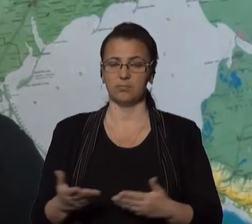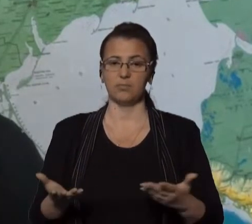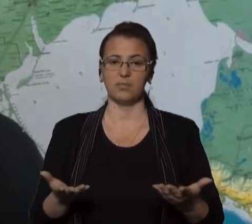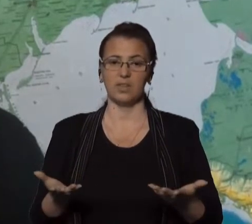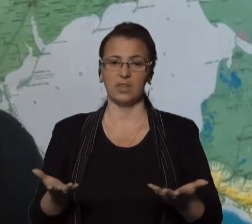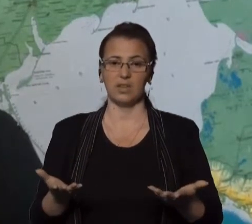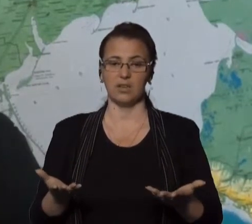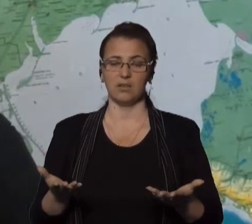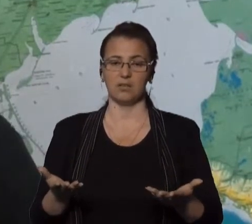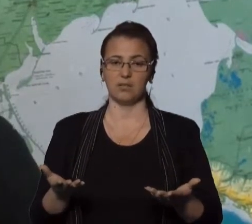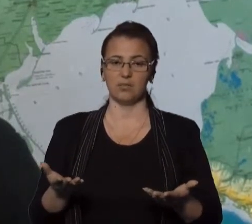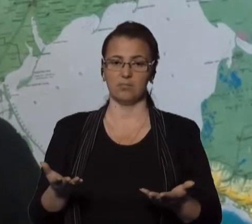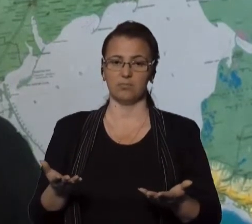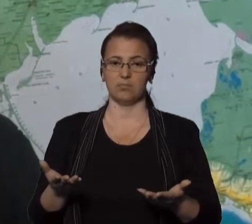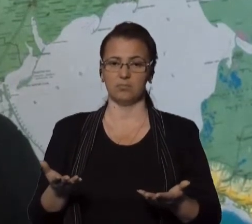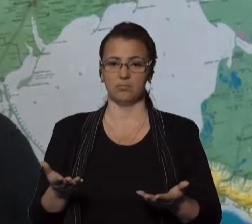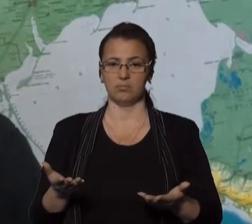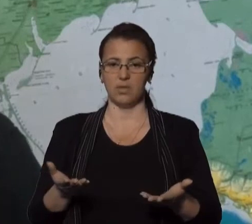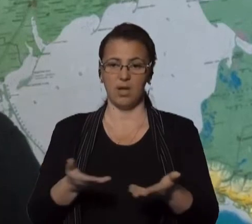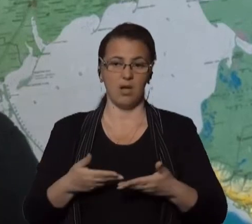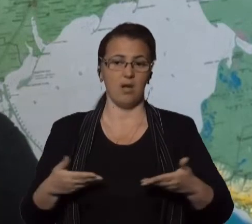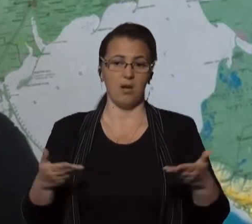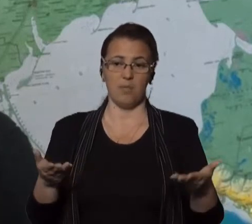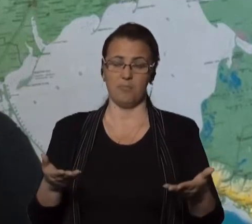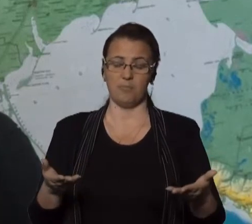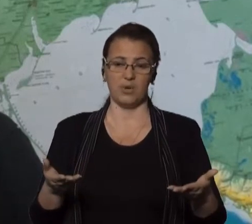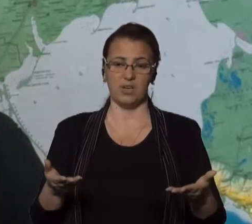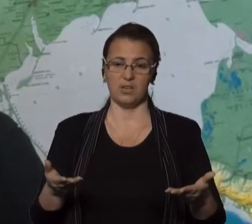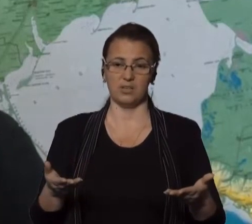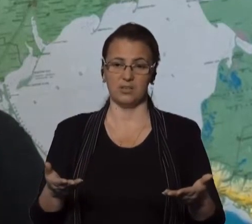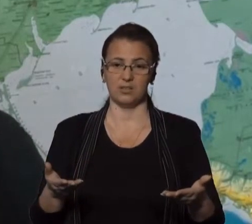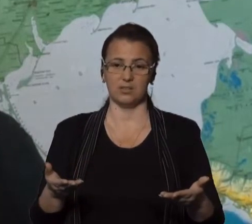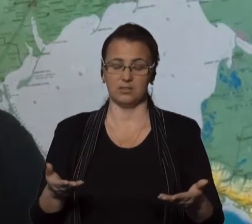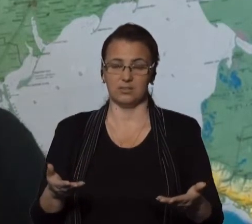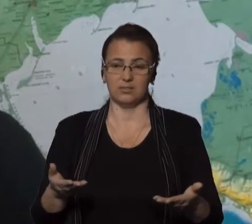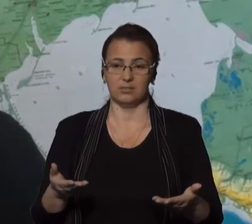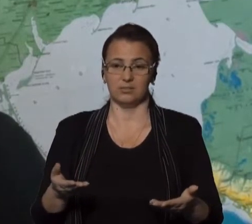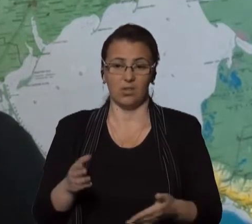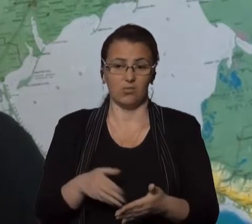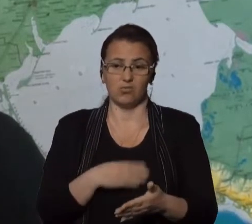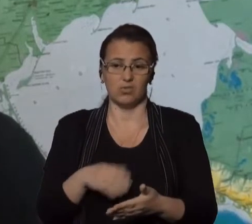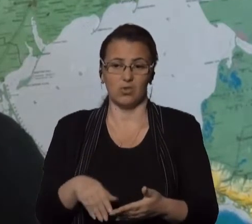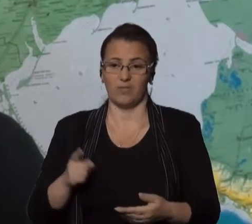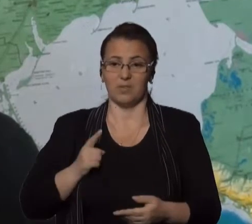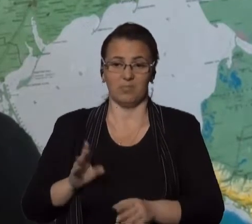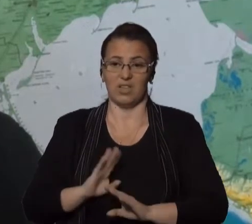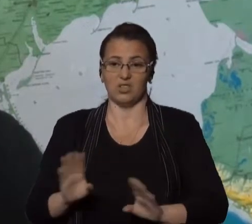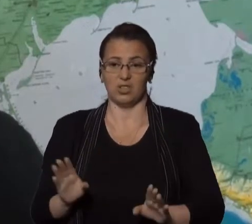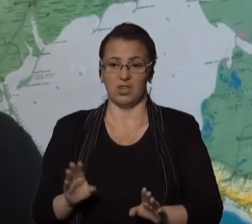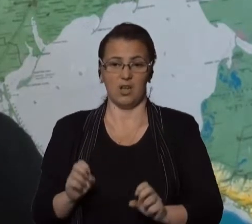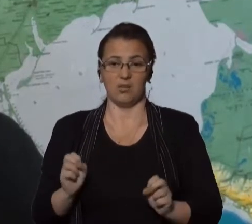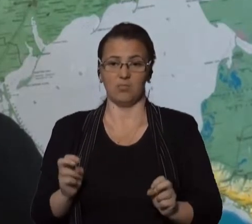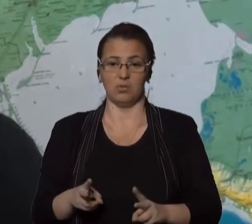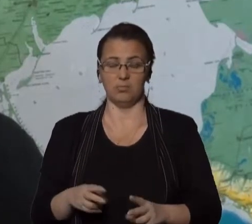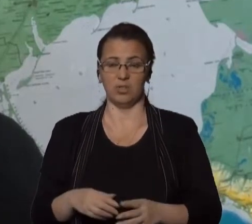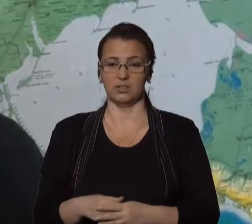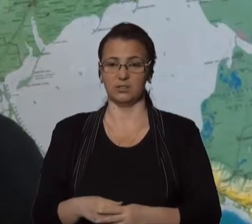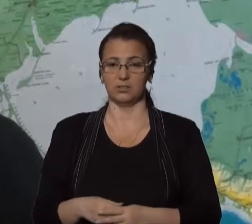де ми абсолютно не чекаємо такої небезпеки. Особливо